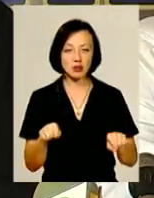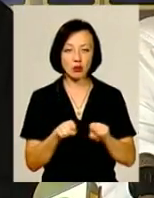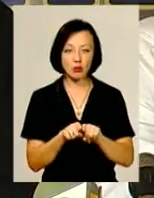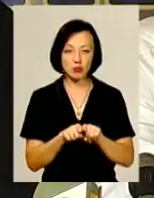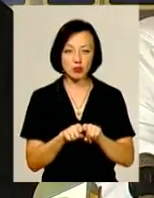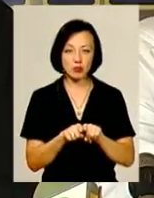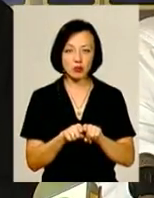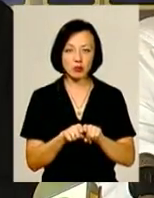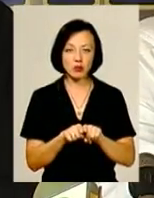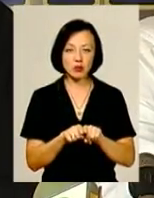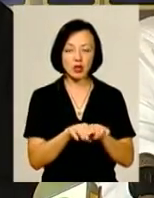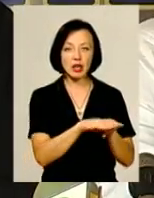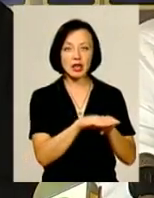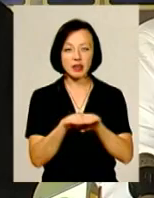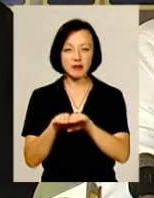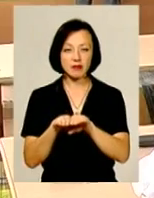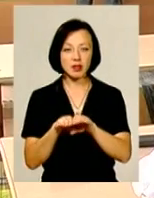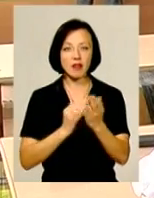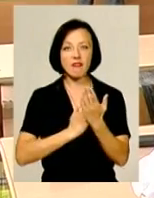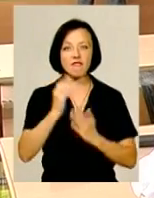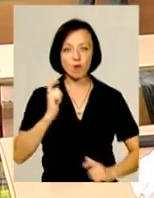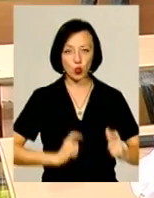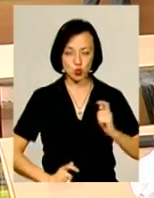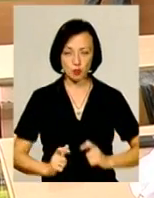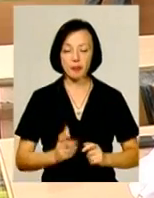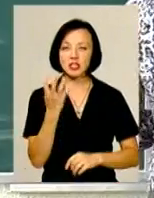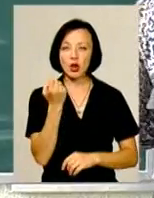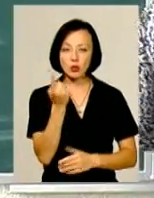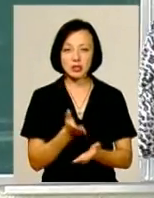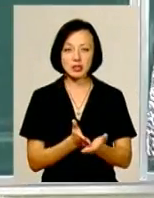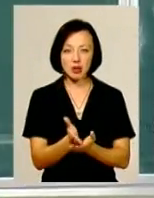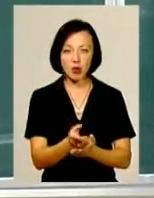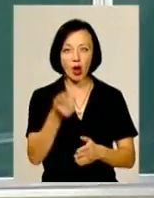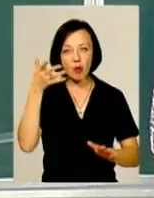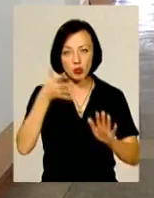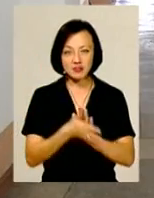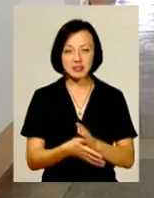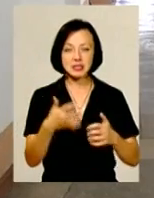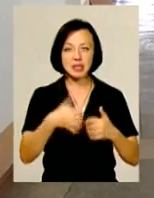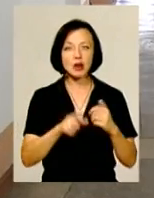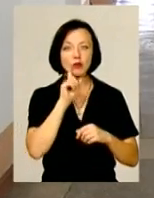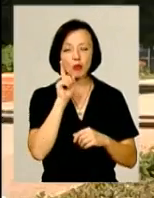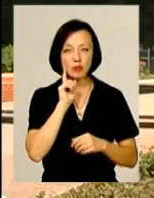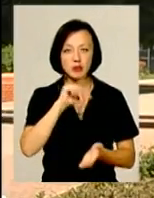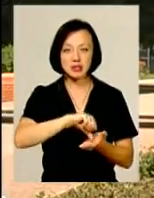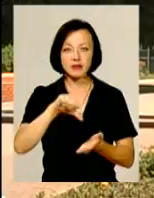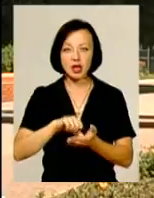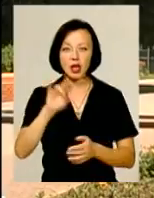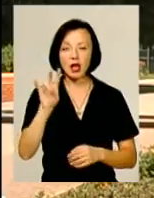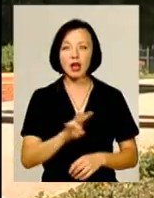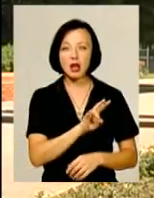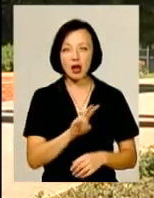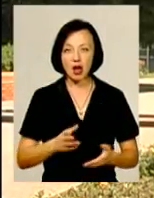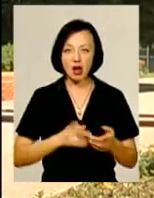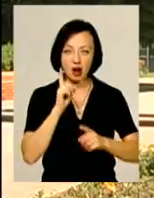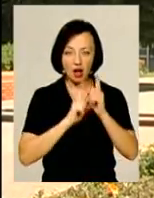рівні вишу. Ще один напрямок роботи – просвітництво серед молоді. Для цього представники ради готові йти